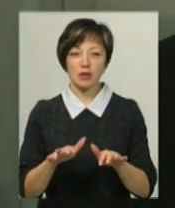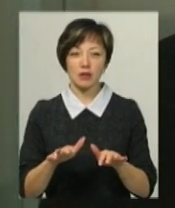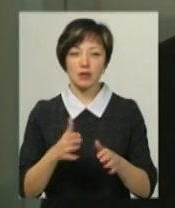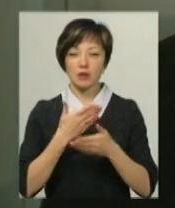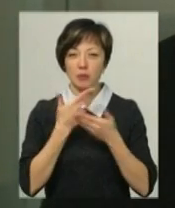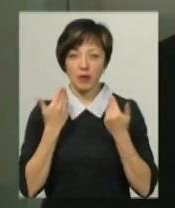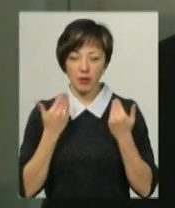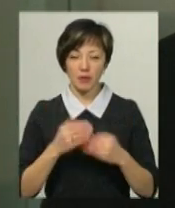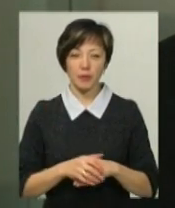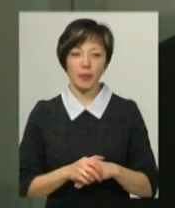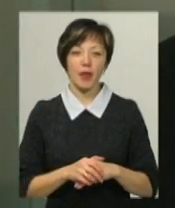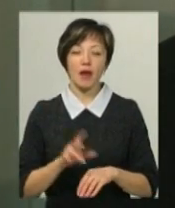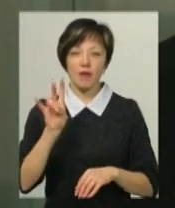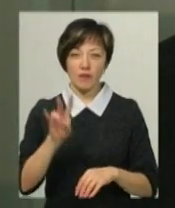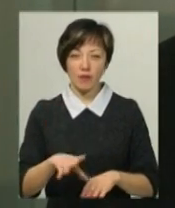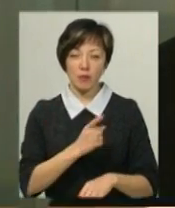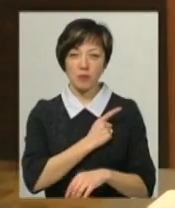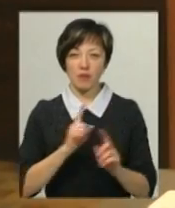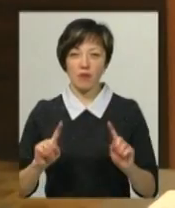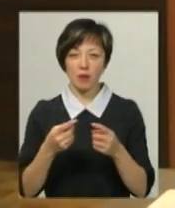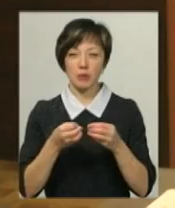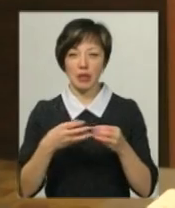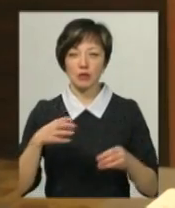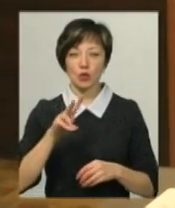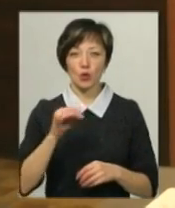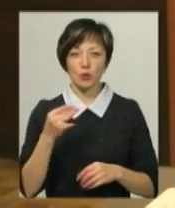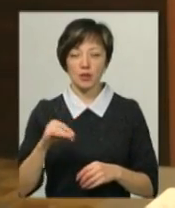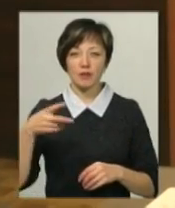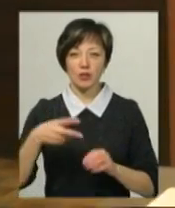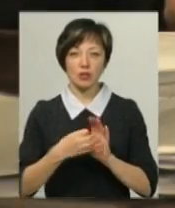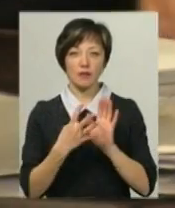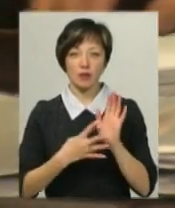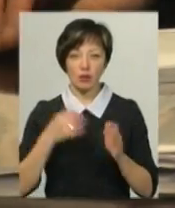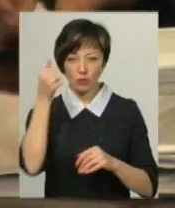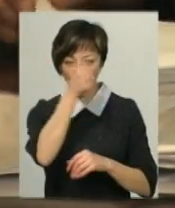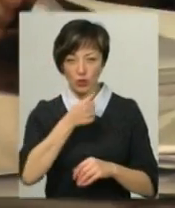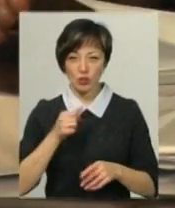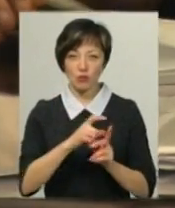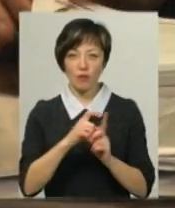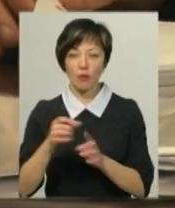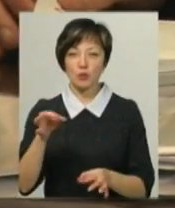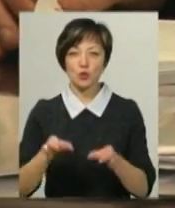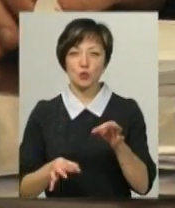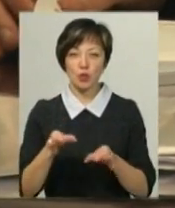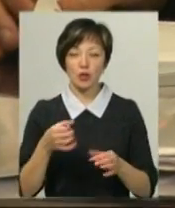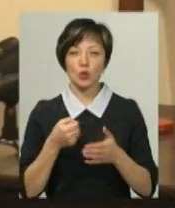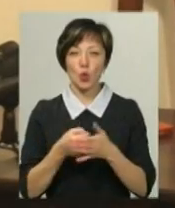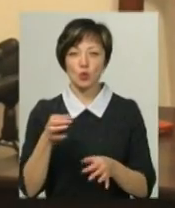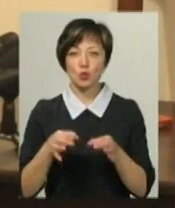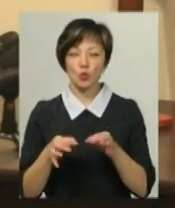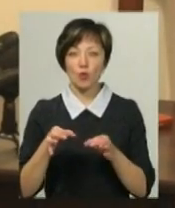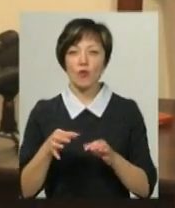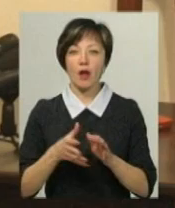Роман Миколаїв перебуватиме під вартою до 15 лютого 2019 року. За словами судді Володимира Навроцького, до судової